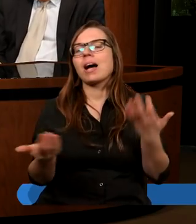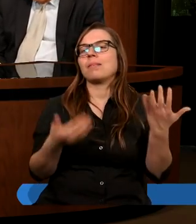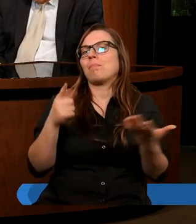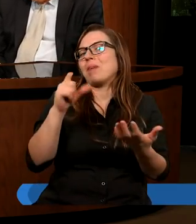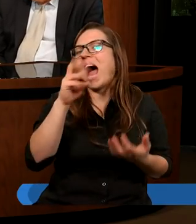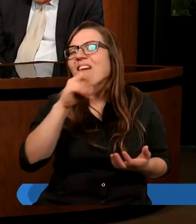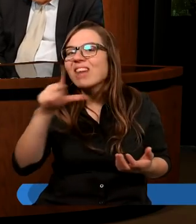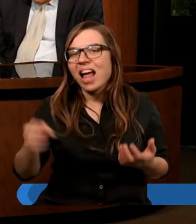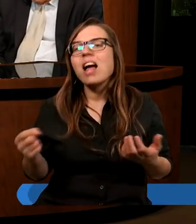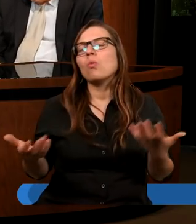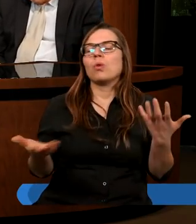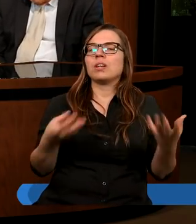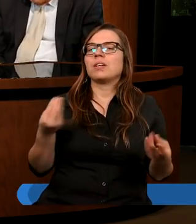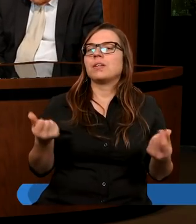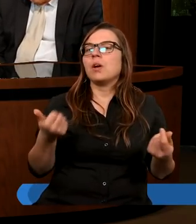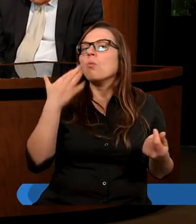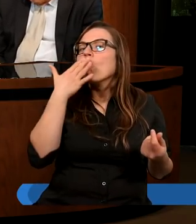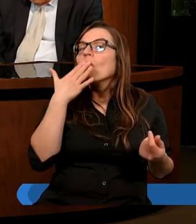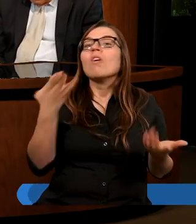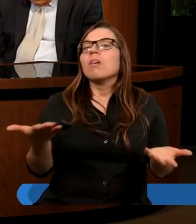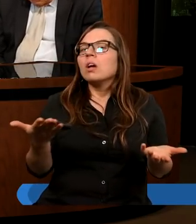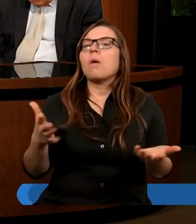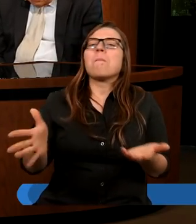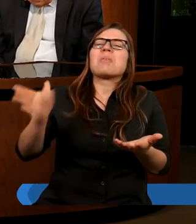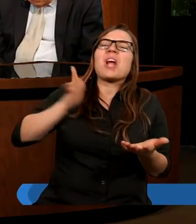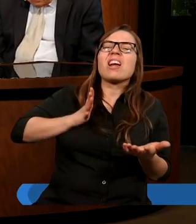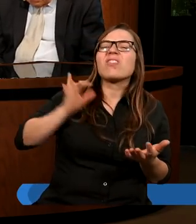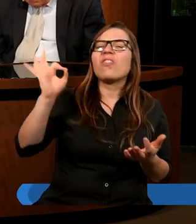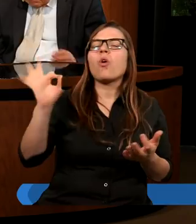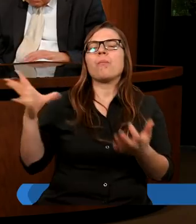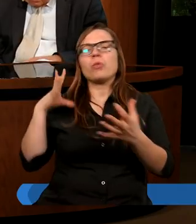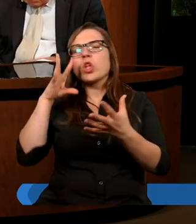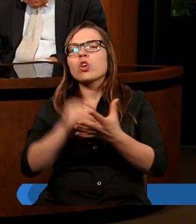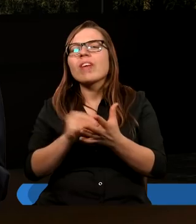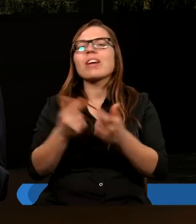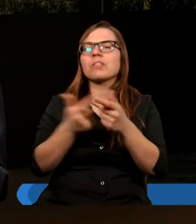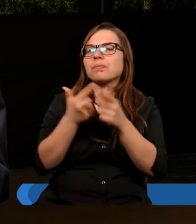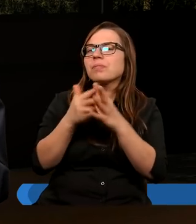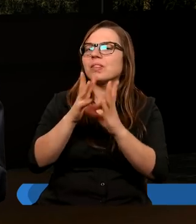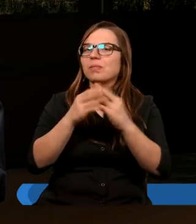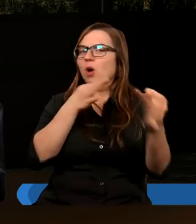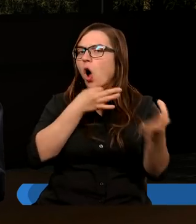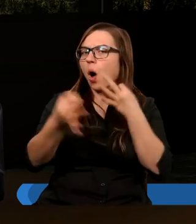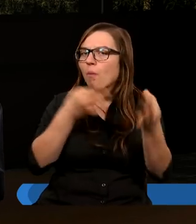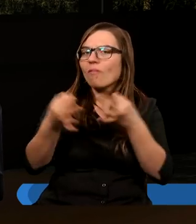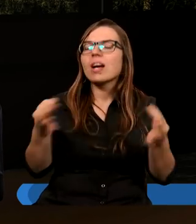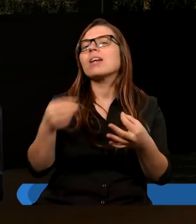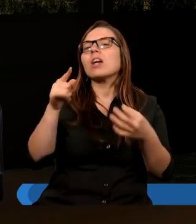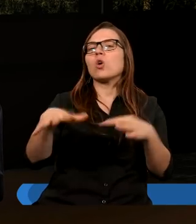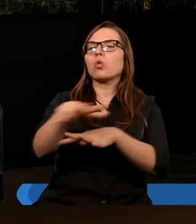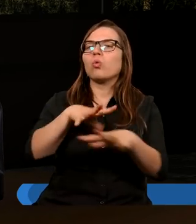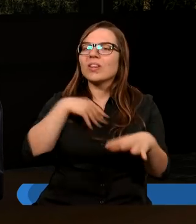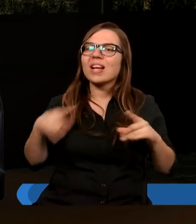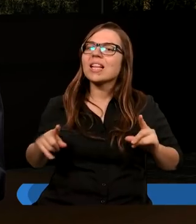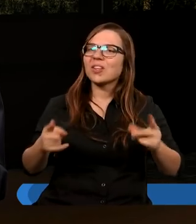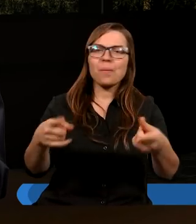Paweł. Mówili o swoich przeżyciach, swoim doświadczeniu. Mówili o działaniu Ducha Świętego.